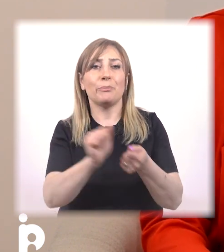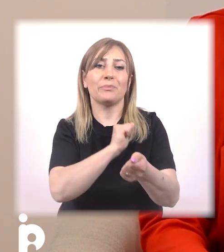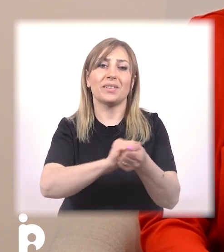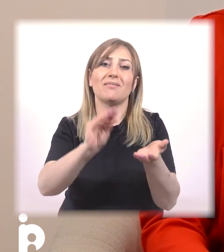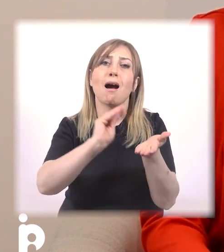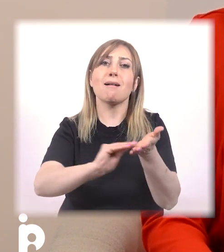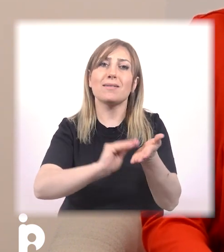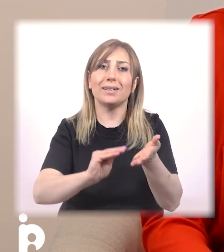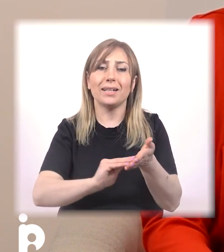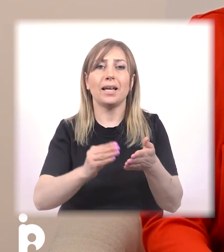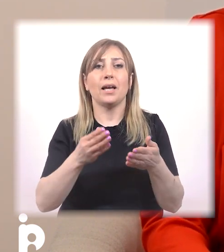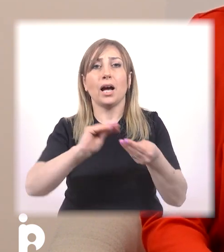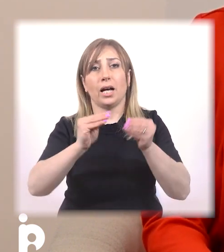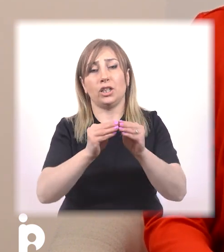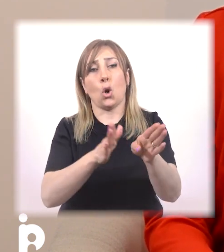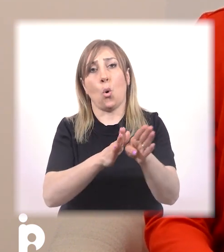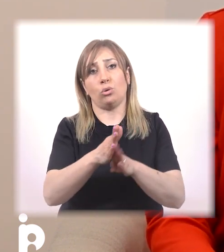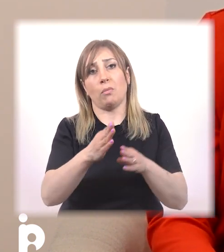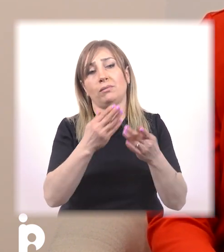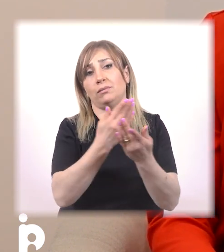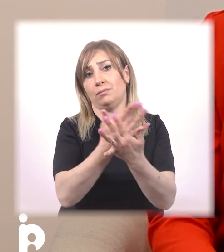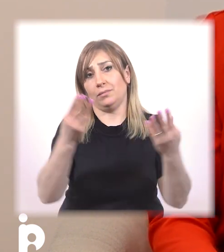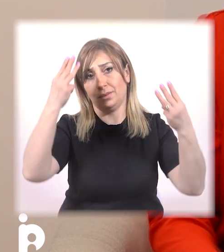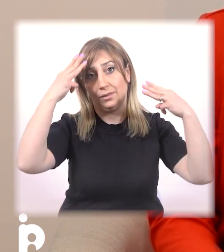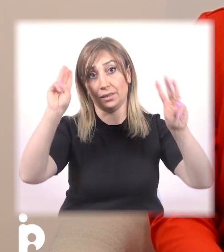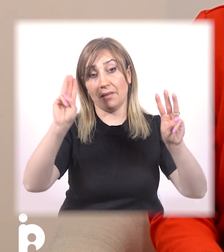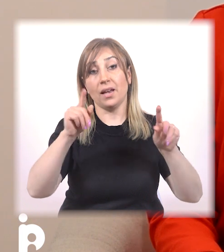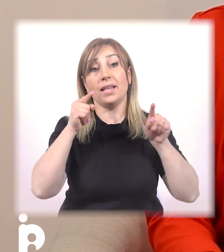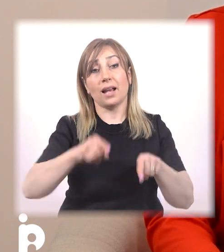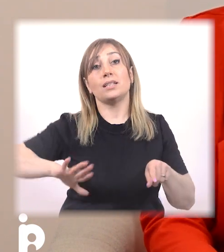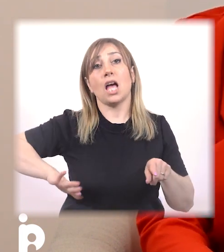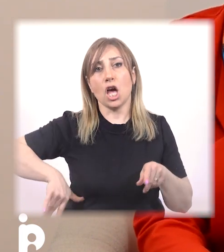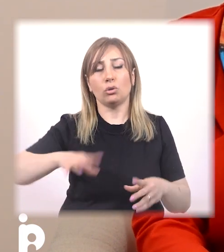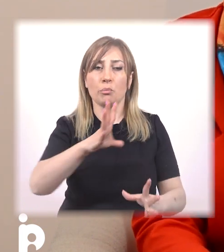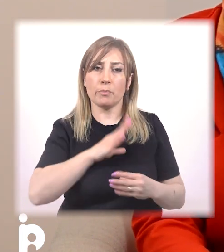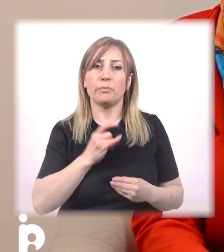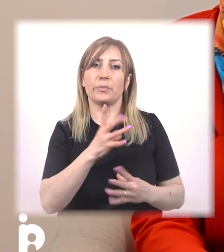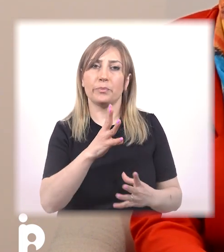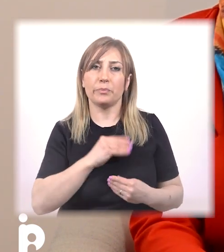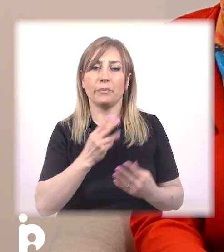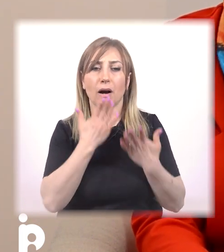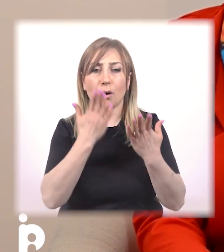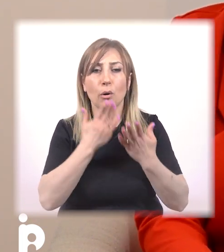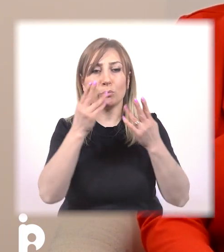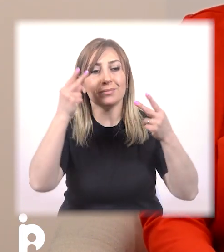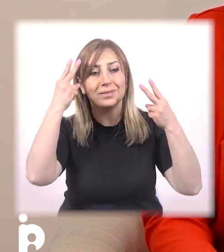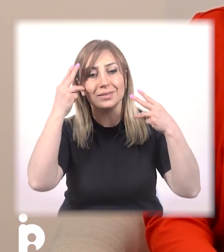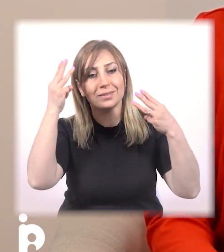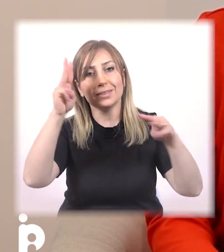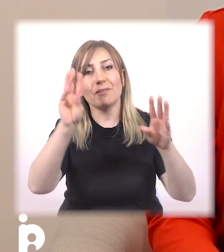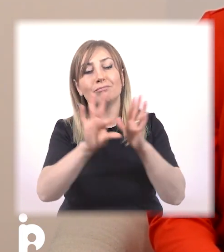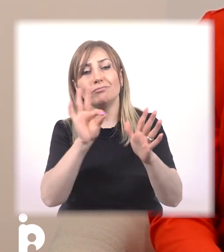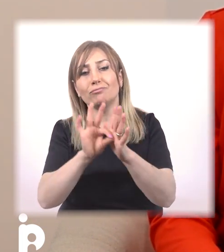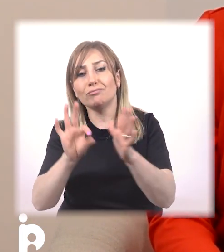կամ թխտի վրագրել հնարավորինս շատ խնդրի լուծման տարբերակնե դրանից հետո մենք համատեղ կարդում ենք ոլոր